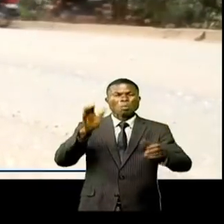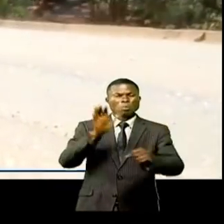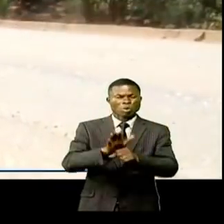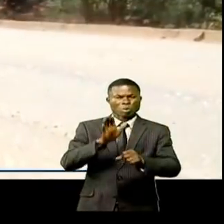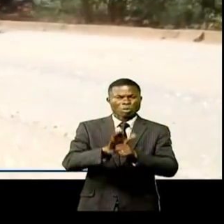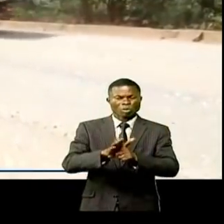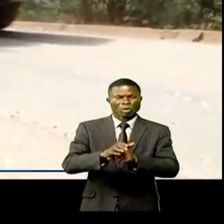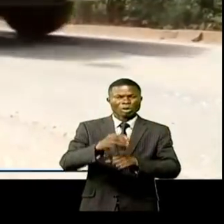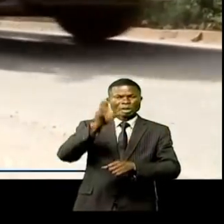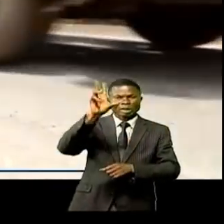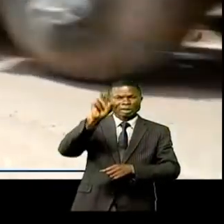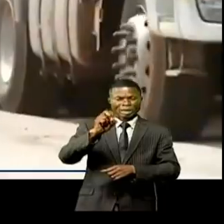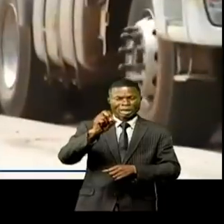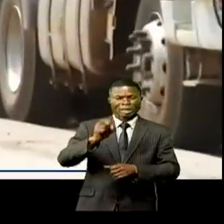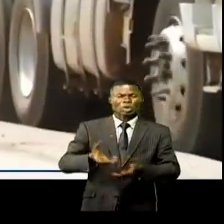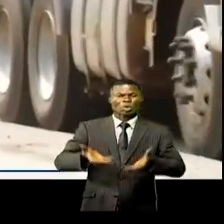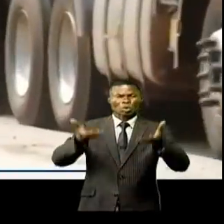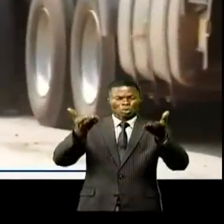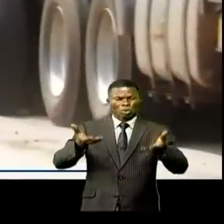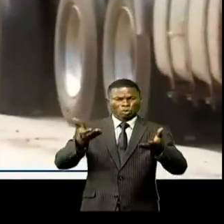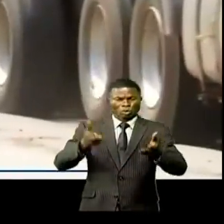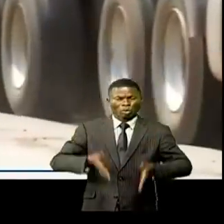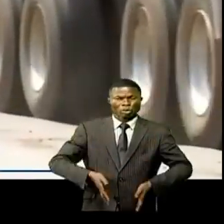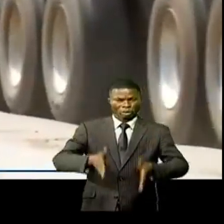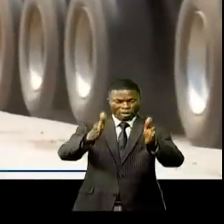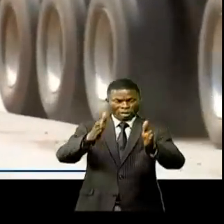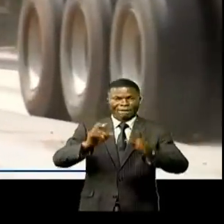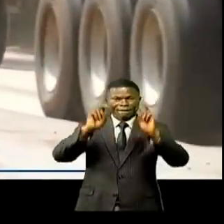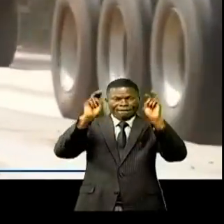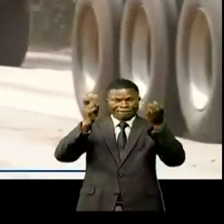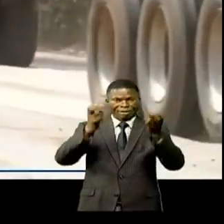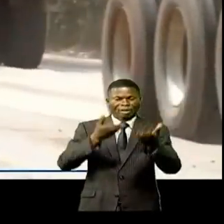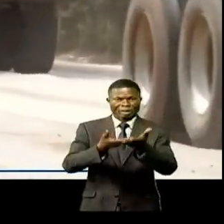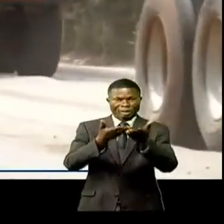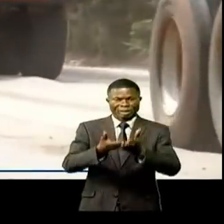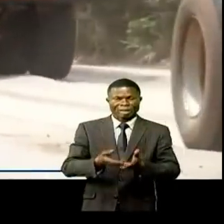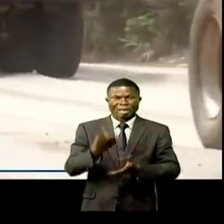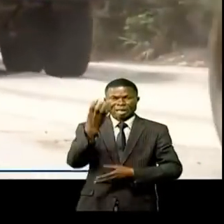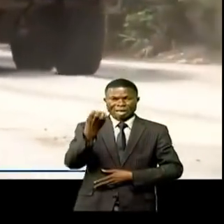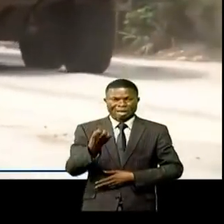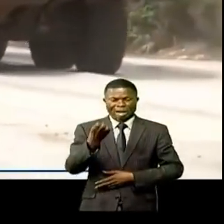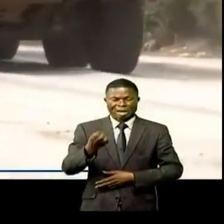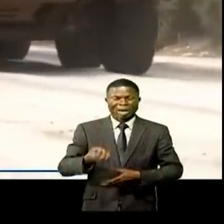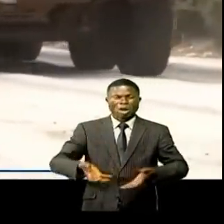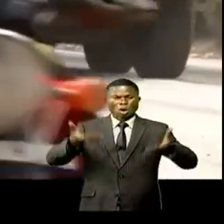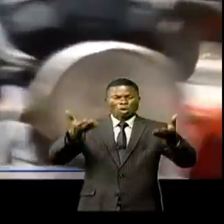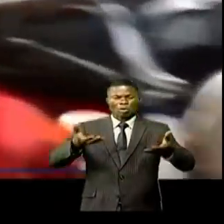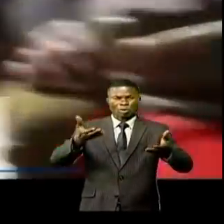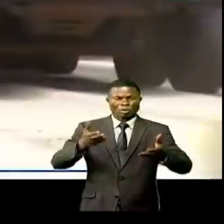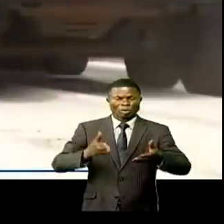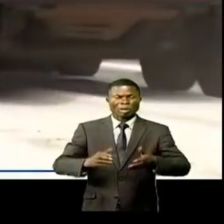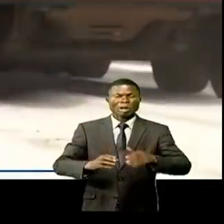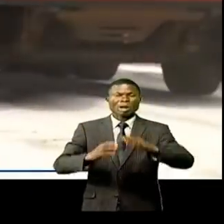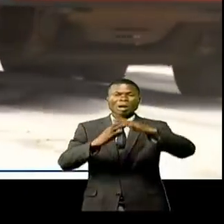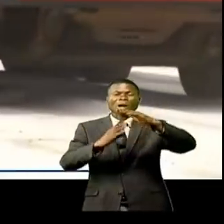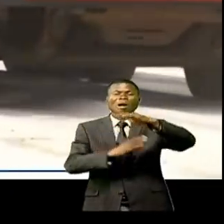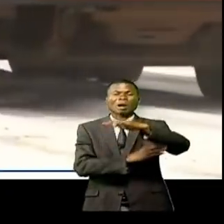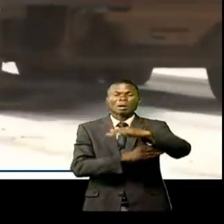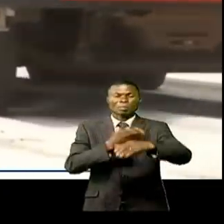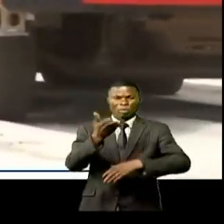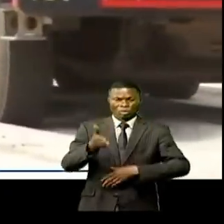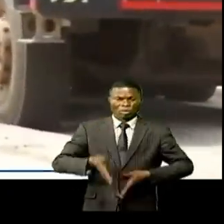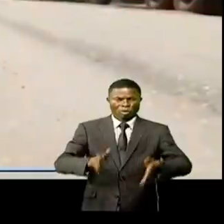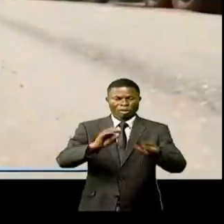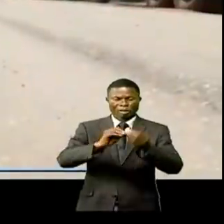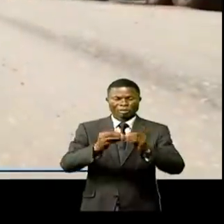plus de 30 tonnes sur la voirie urbaine et plus de 40 tonnes sur la traversée de la route nationale